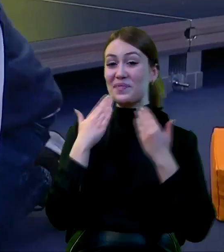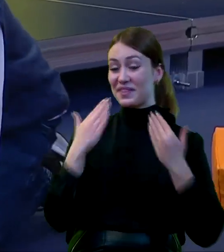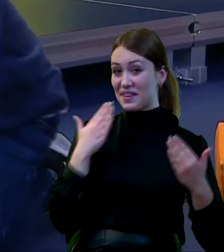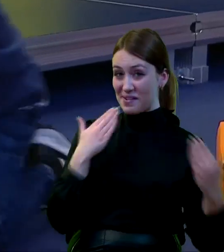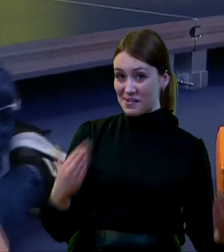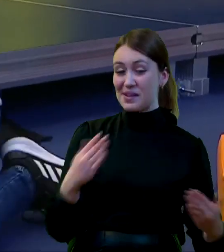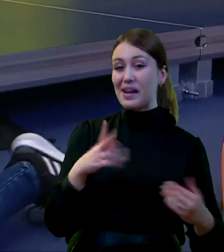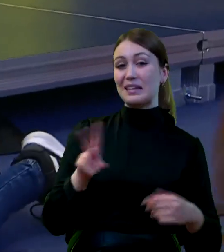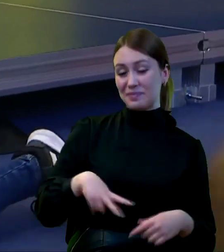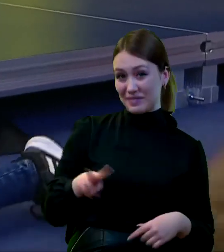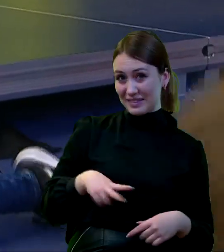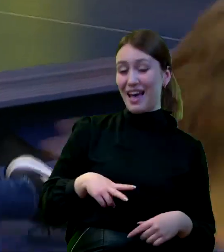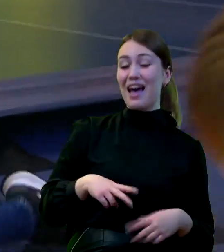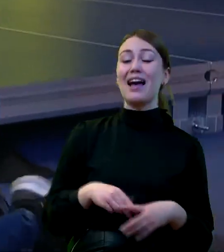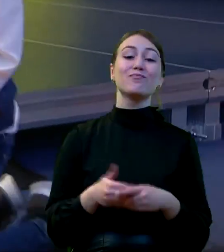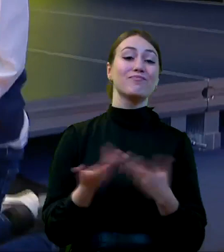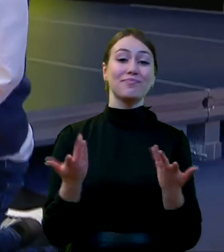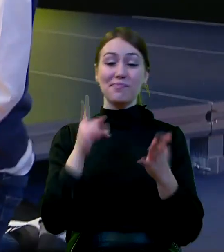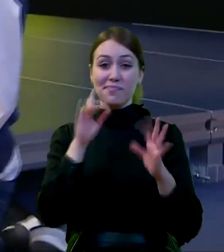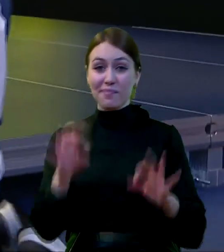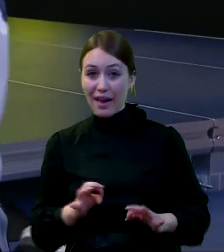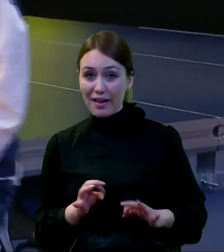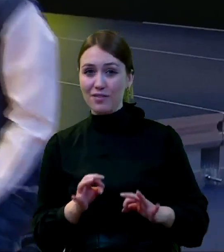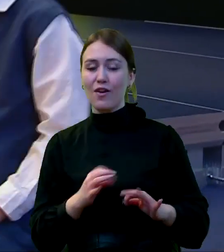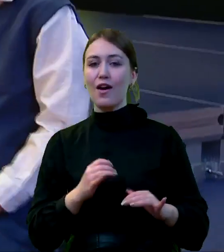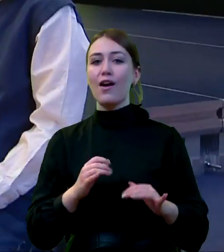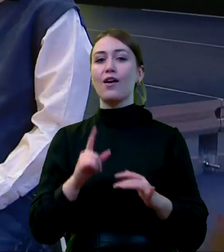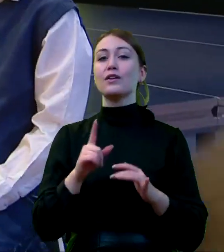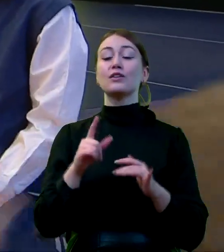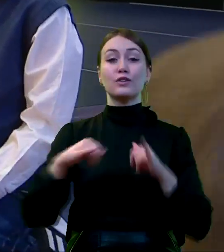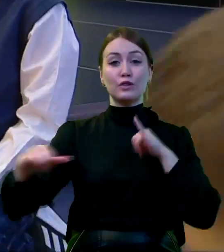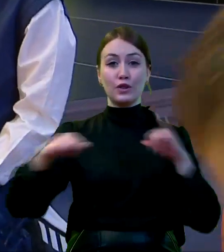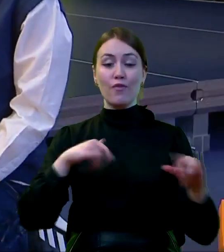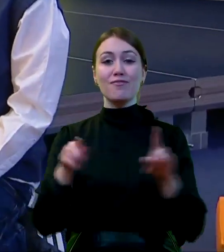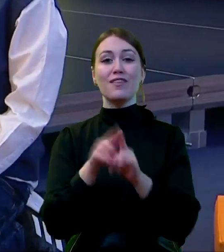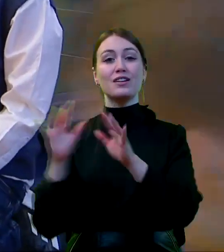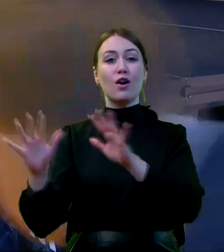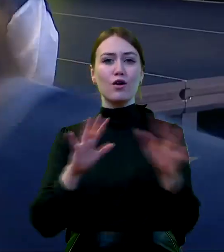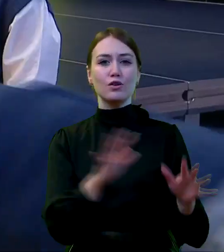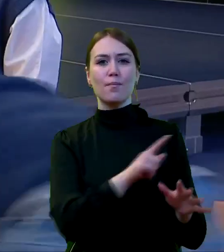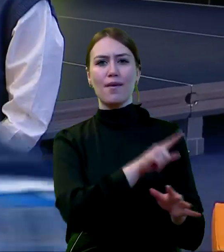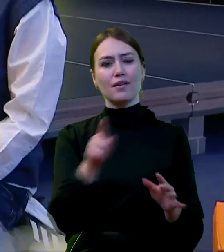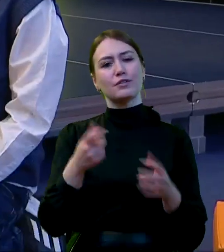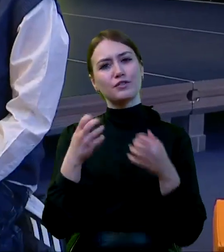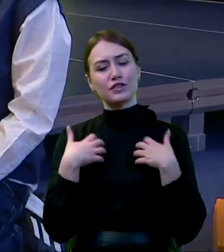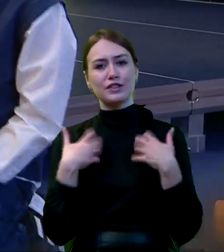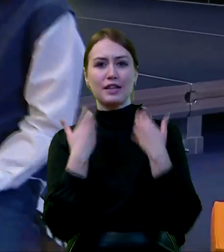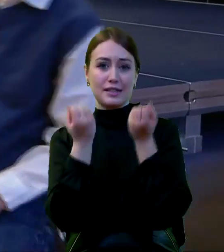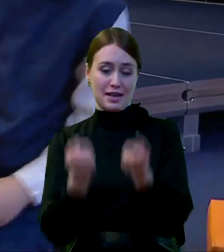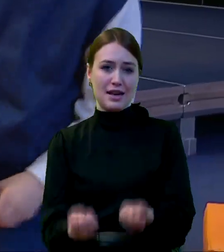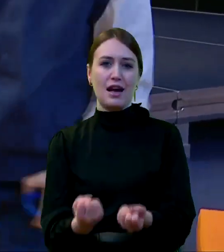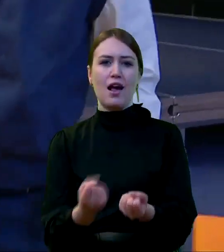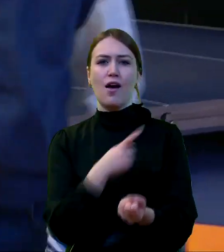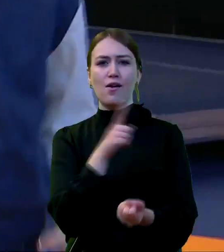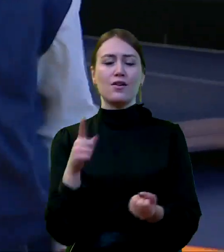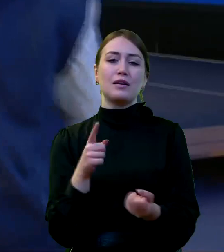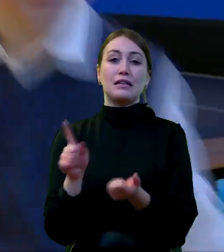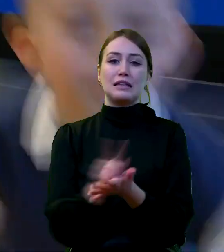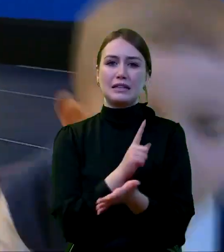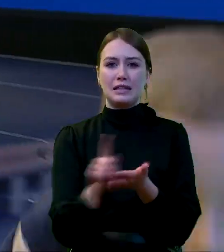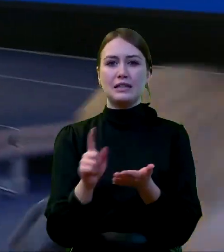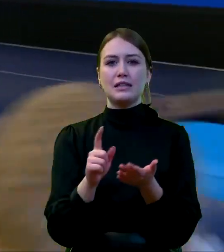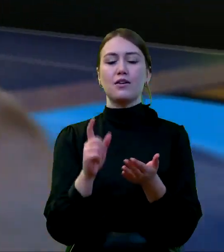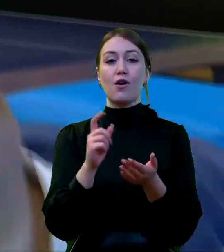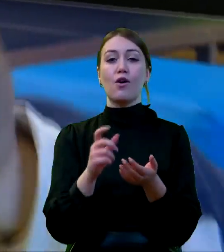Dziękujemy serdecznie, Panie Ministrze. Szanowni Państwo, rząd dba również o osoby, którym w życiu trudniej, które są zagrożone